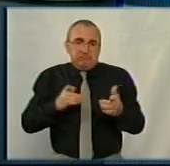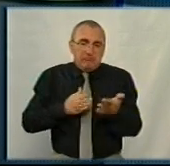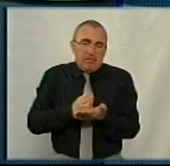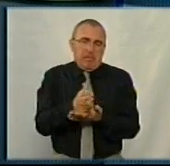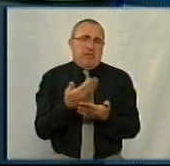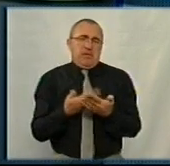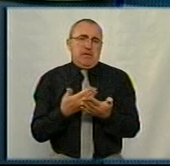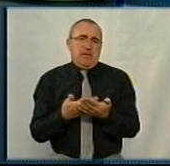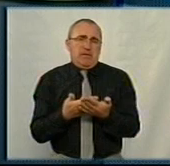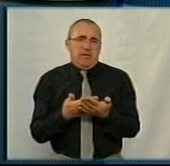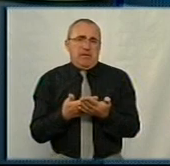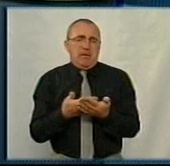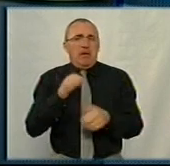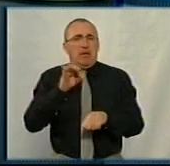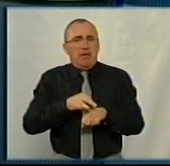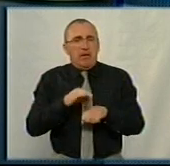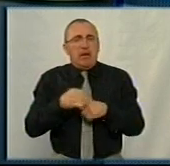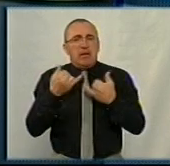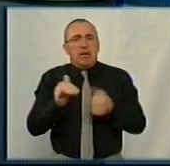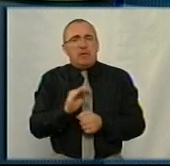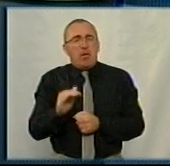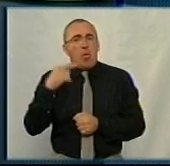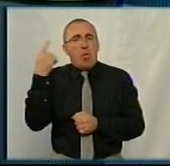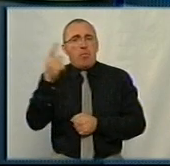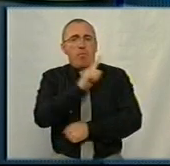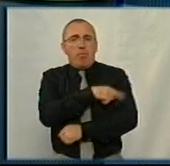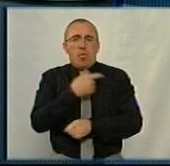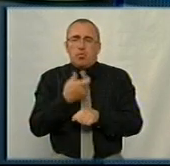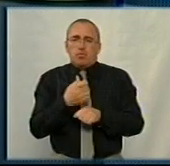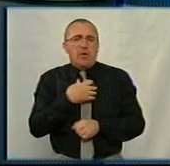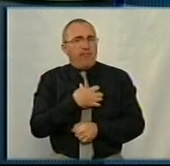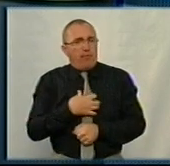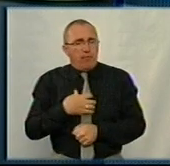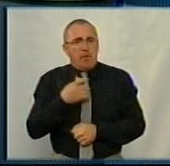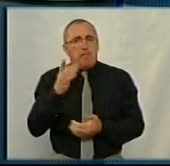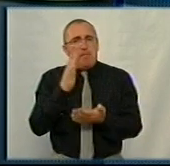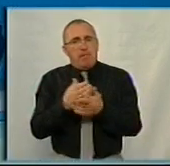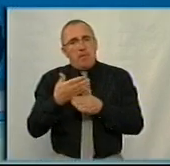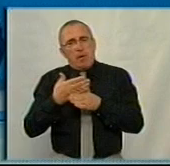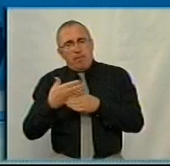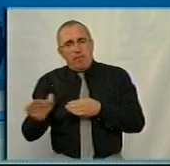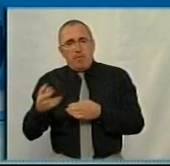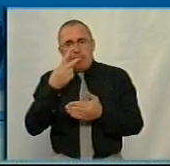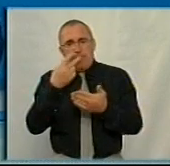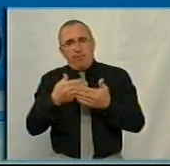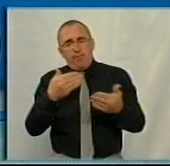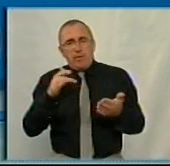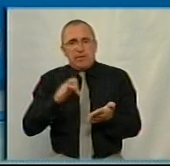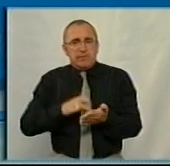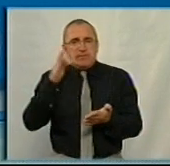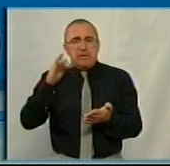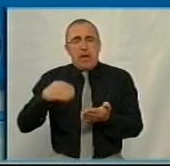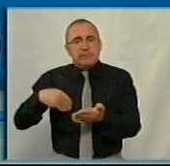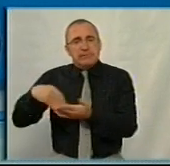Наприклад, там арфанні захворювання для дитячої обласної лікарні дуже важливі. Вони мають частину відображення за рахунок централізованих